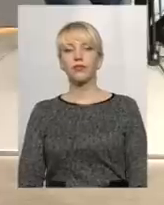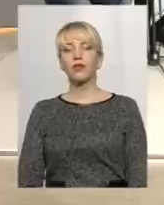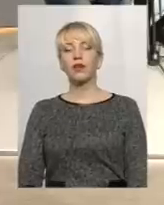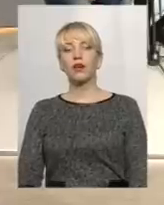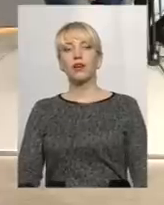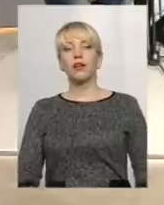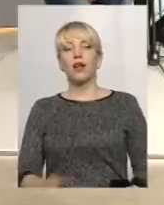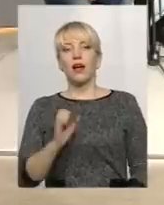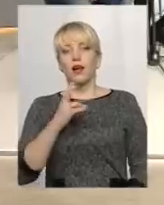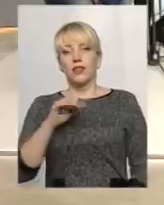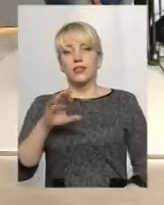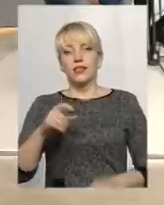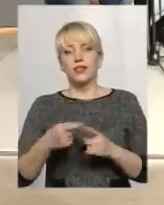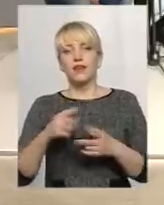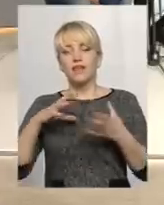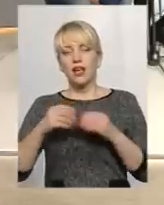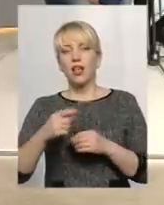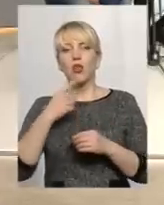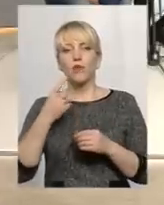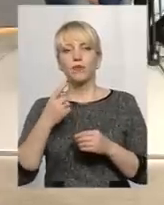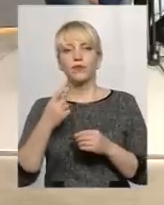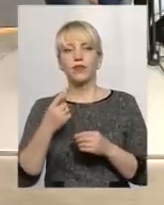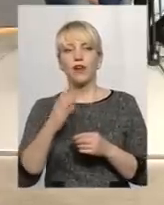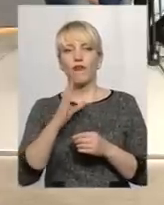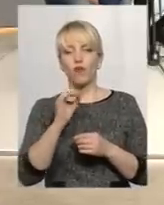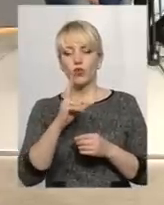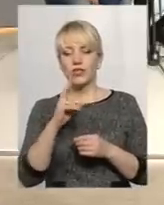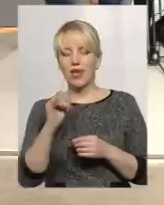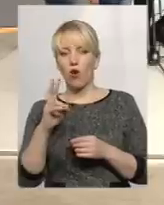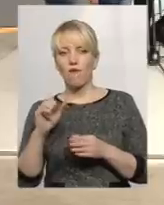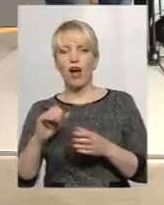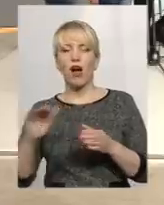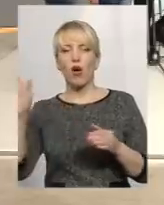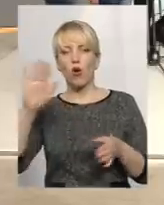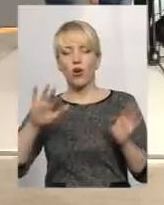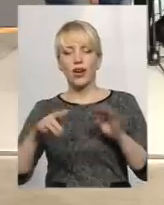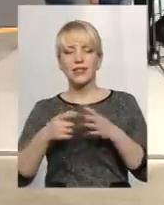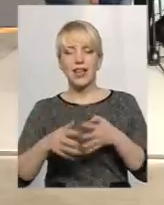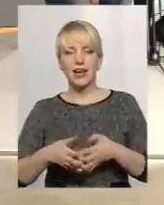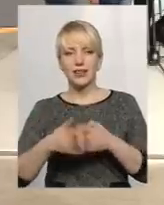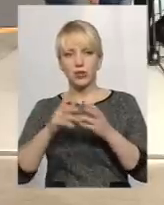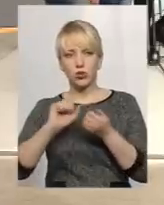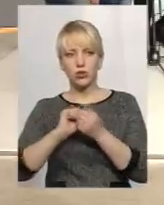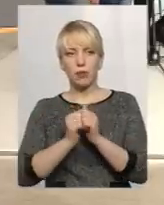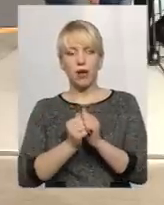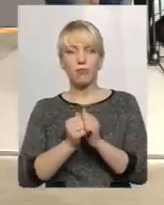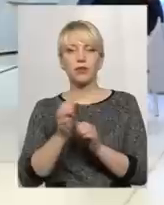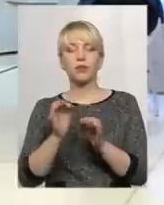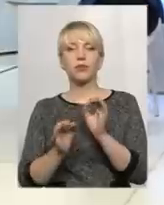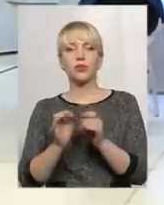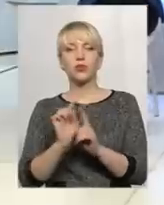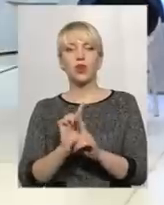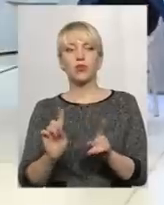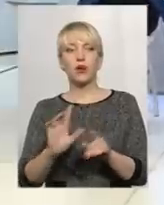Пані Анастасія, скажіть, будь ласка, а загалом, Гусакова Гора, архітектурна пам'ятка, природна,